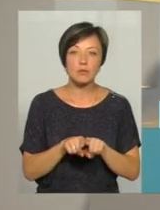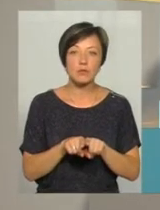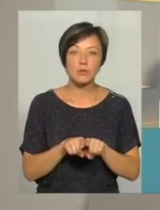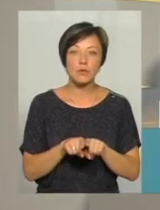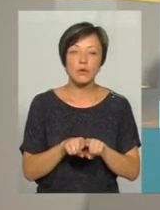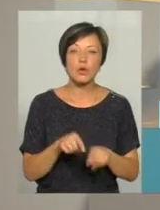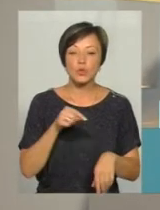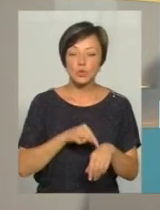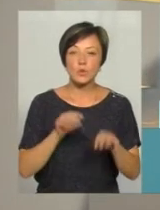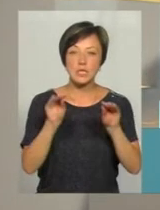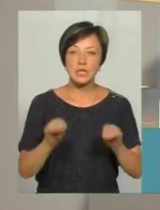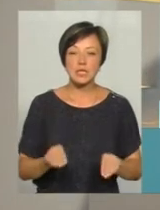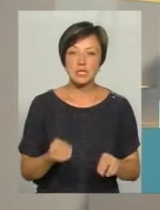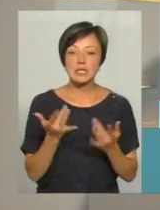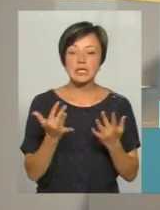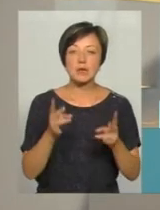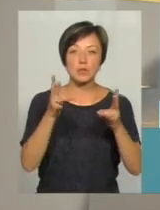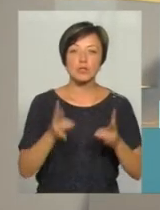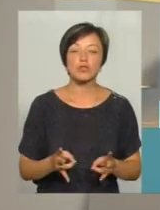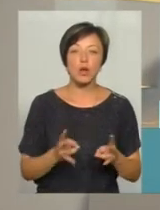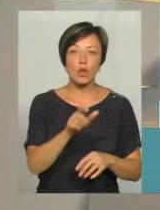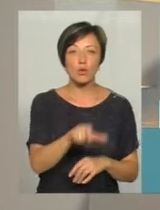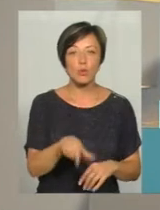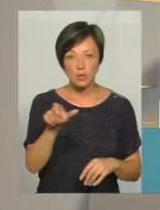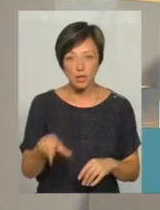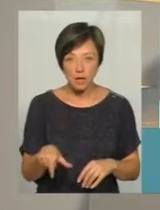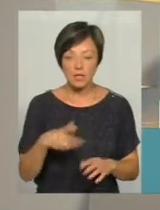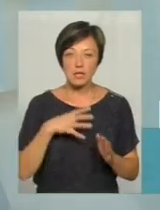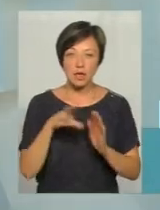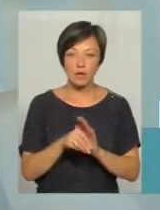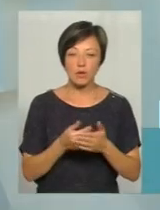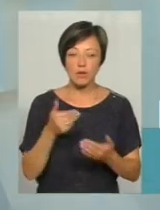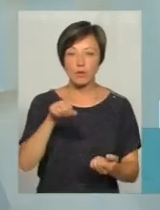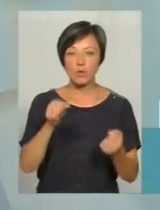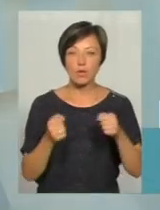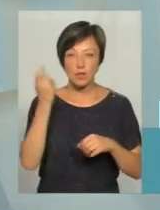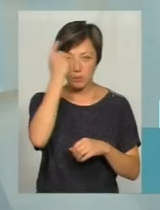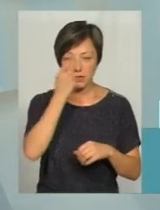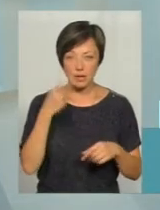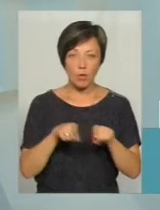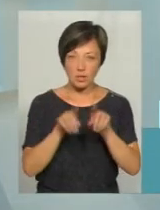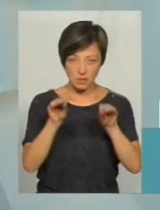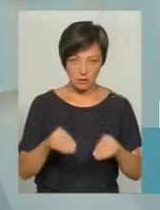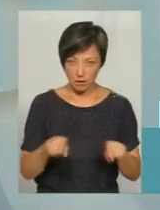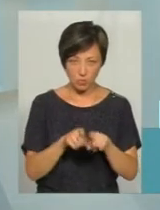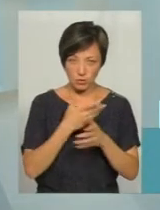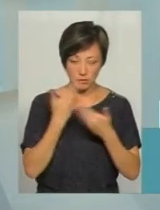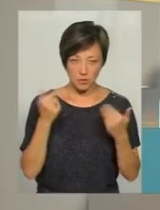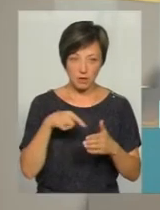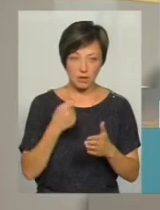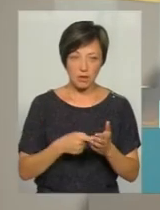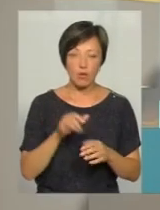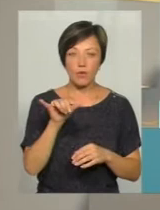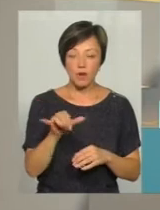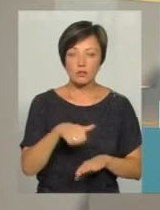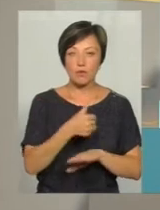статистики, скільки постраждало людей або навіть загинуло від водіїв на підпитку, такої статистики також немає. Я знаю і